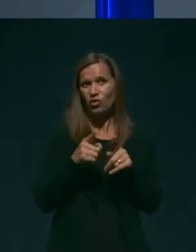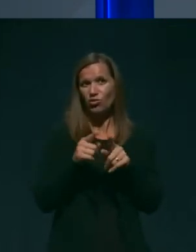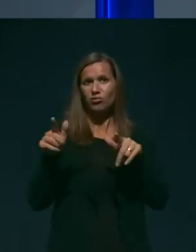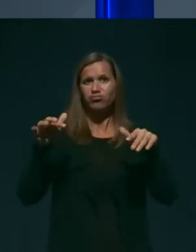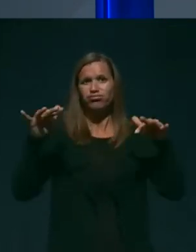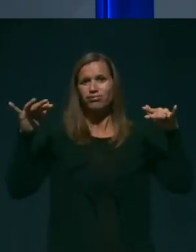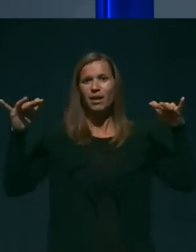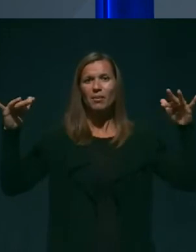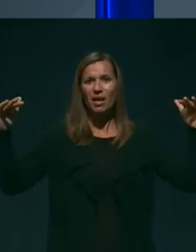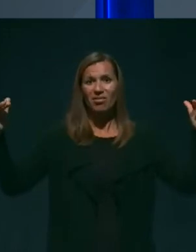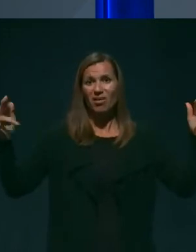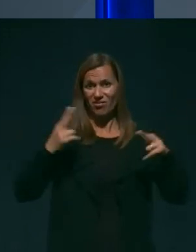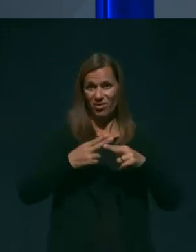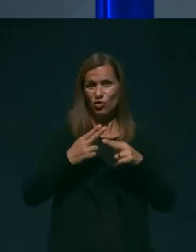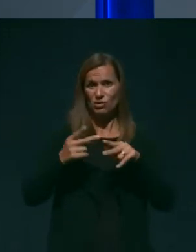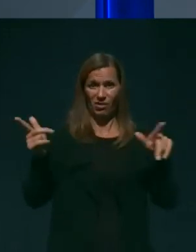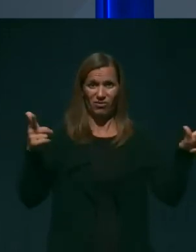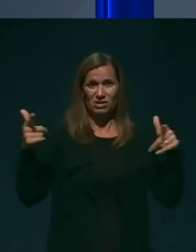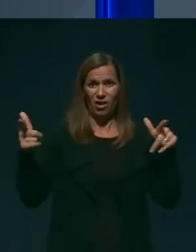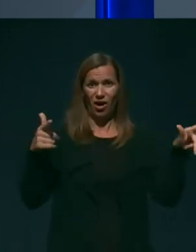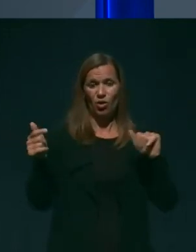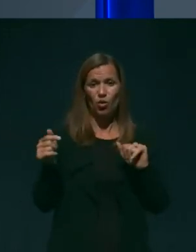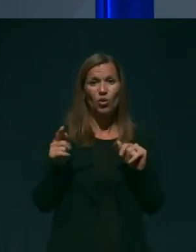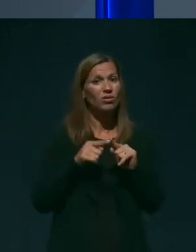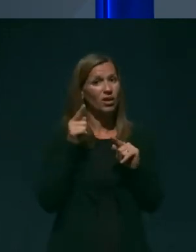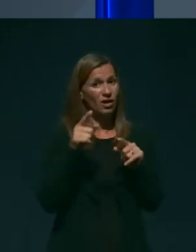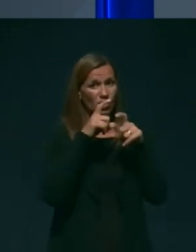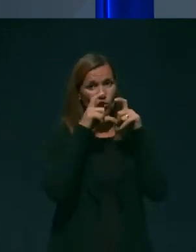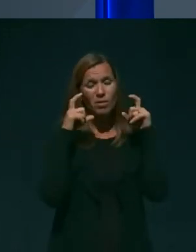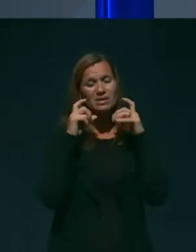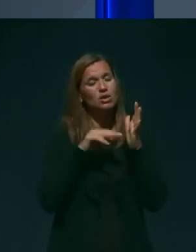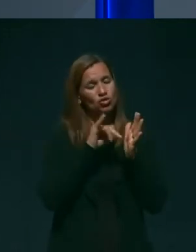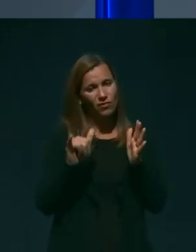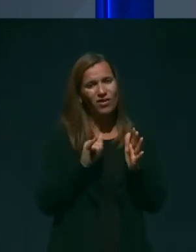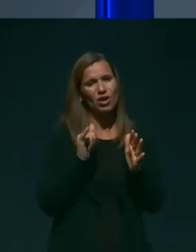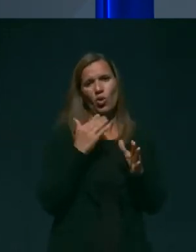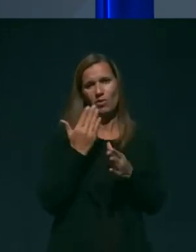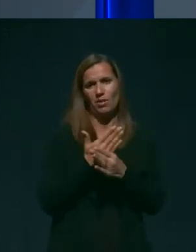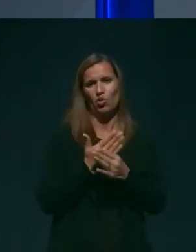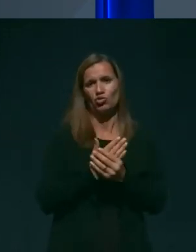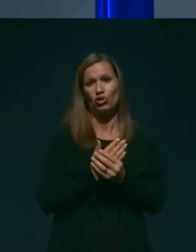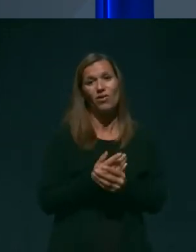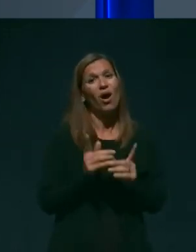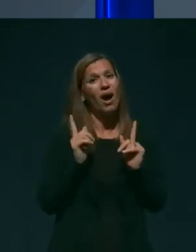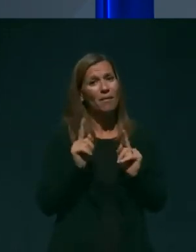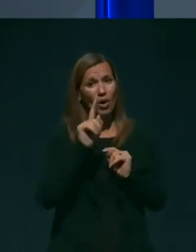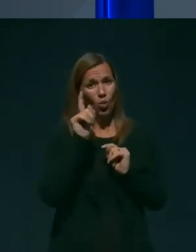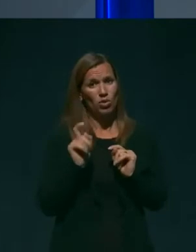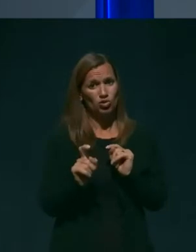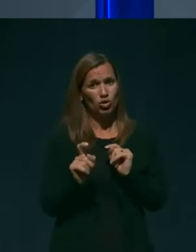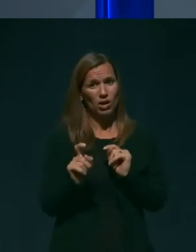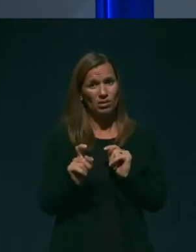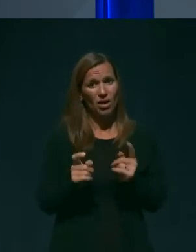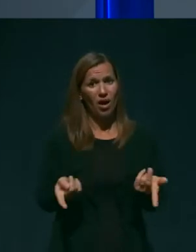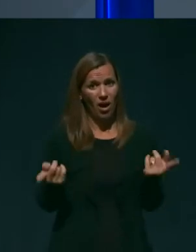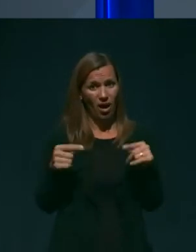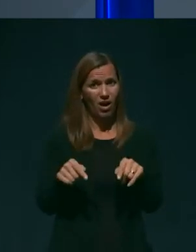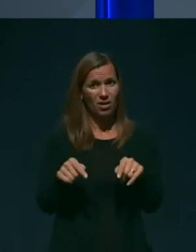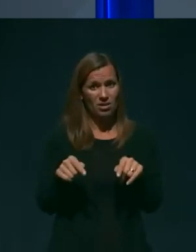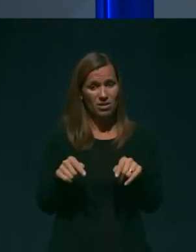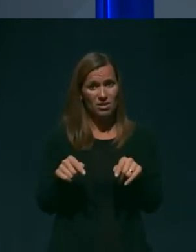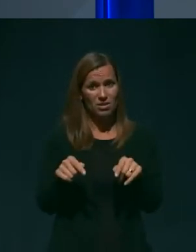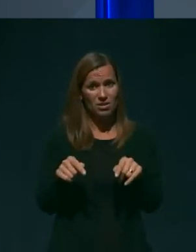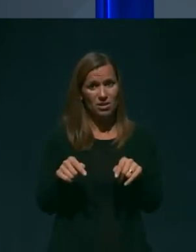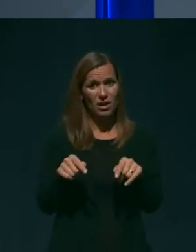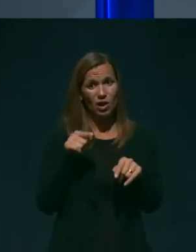v zraku. Takrat bi bile maske še vedno smiselne. Sveda pa je vprašanje, ali bi to moral biti